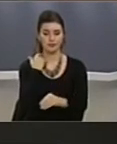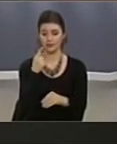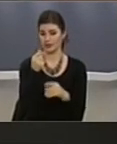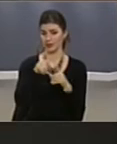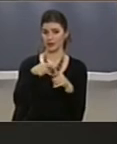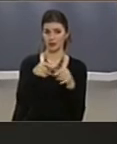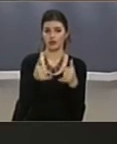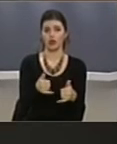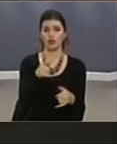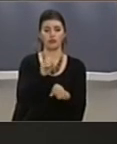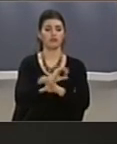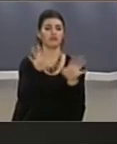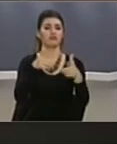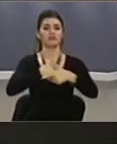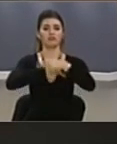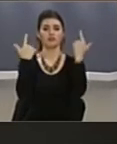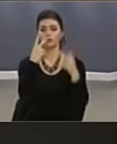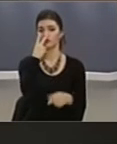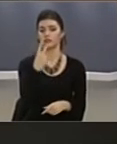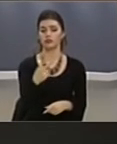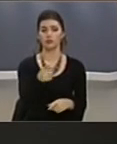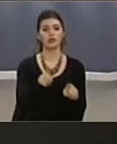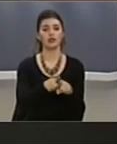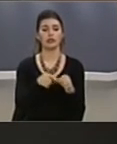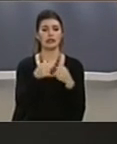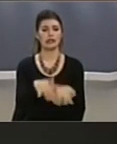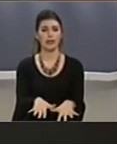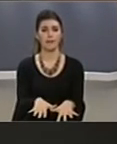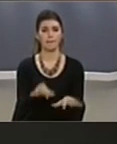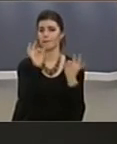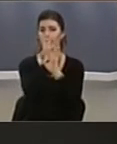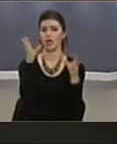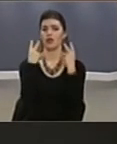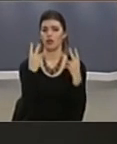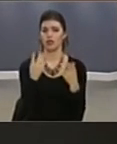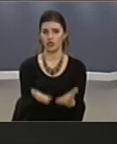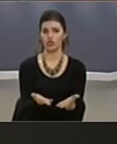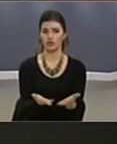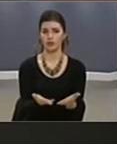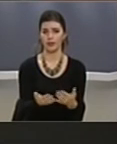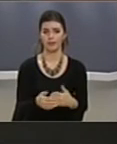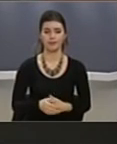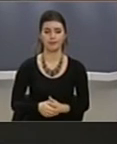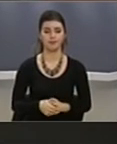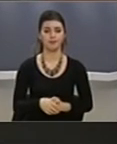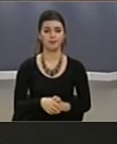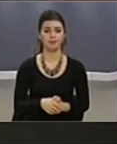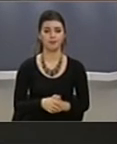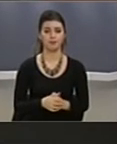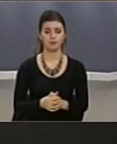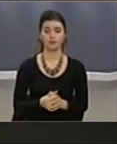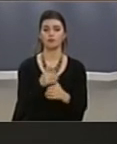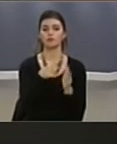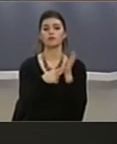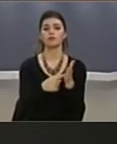asot e shpërfaqë, ju vetëm një sistem të antivlerës, pa e një kosisht shpërfaqë edhe hegemoni në pushtetit. Ajo plason